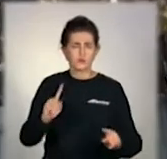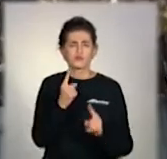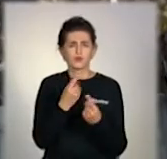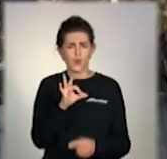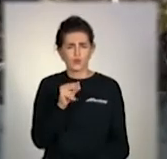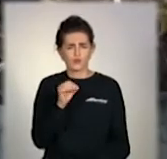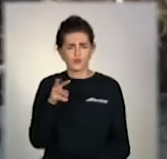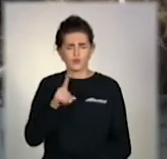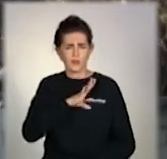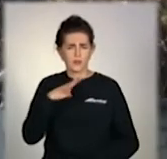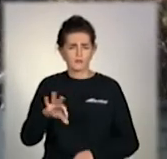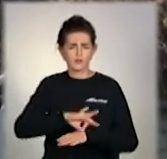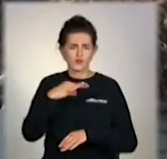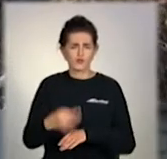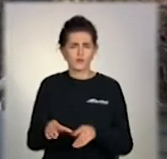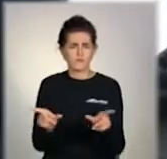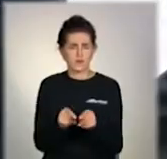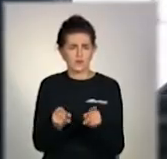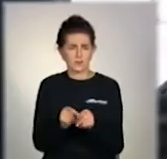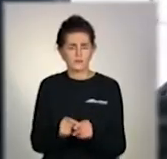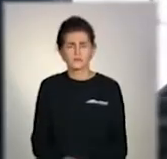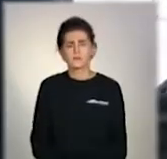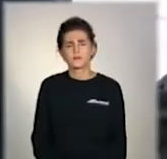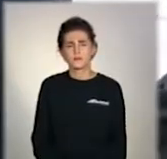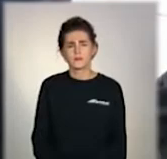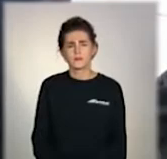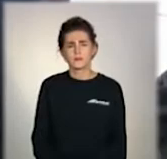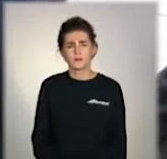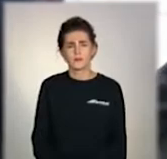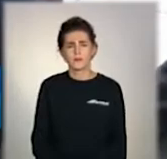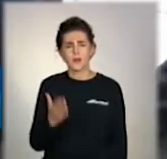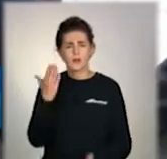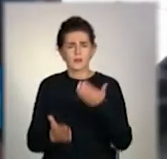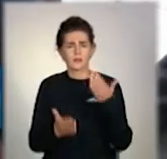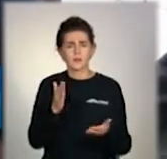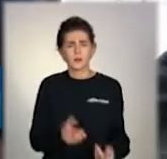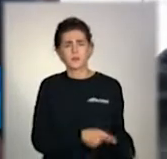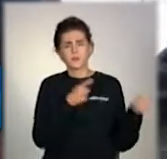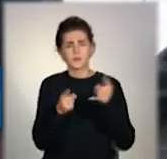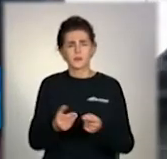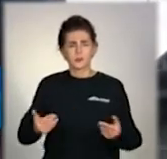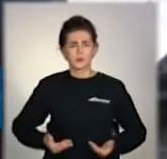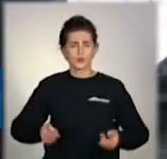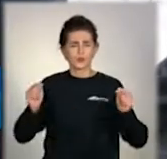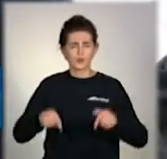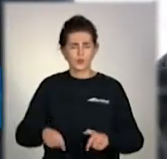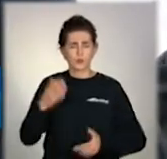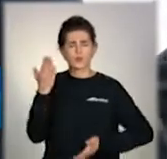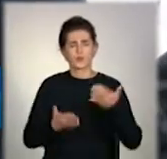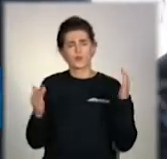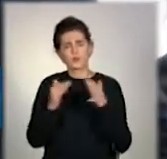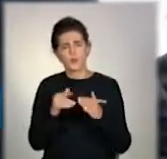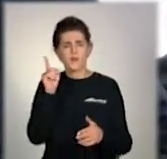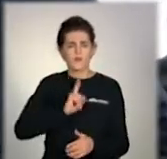молодші брат і сестра жили з відчимом. В тому випадку, якщо вона переїде тут куди-небудь, не знаю, візьме де-небудь дім